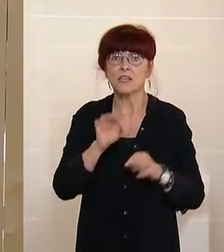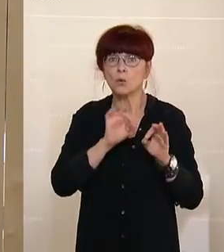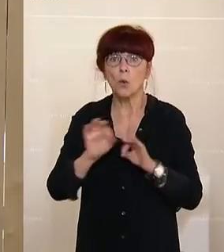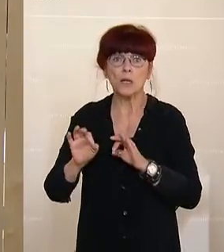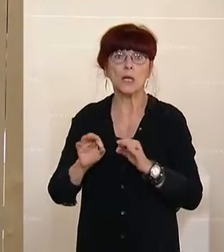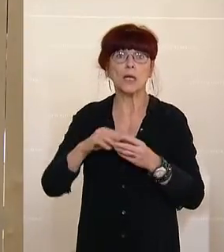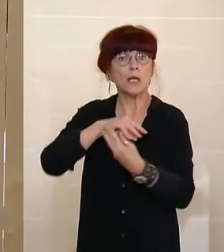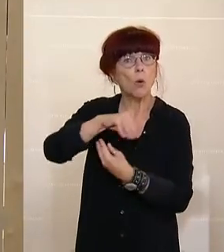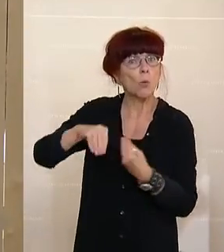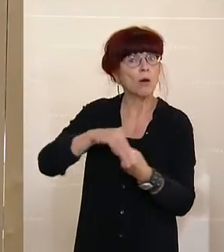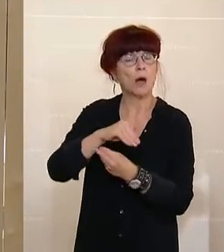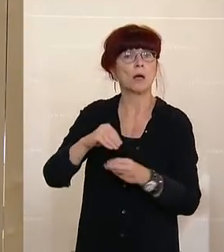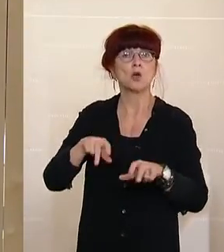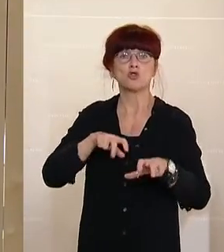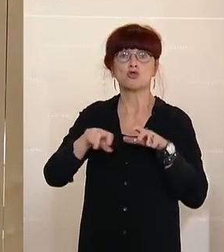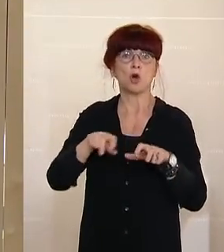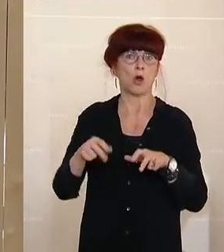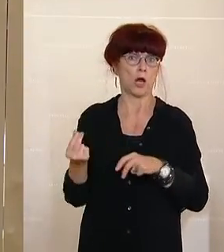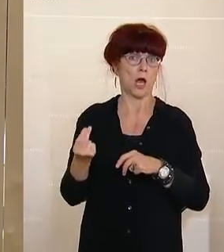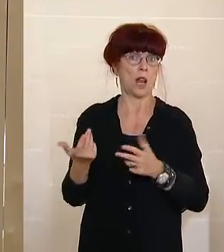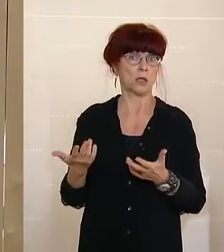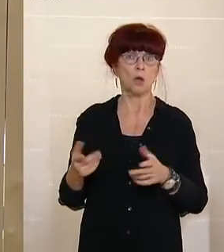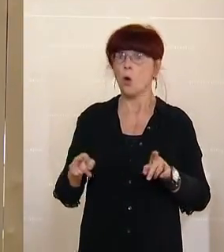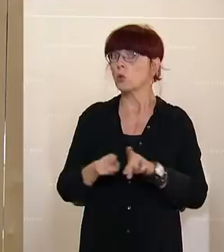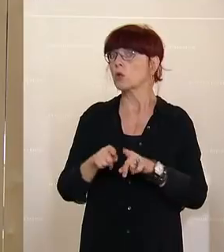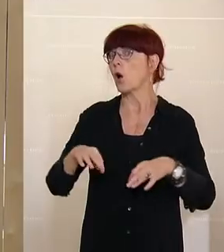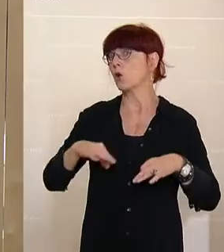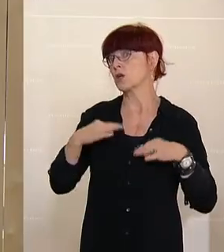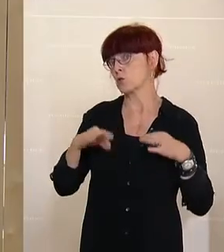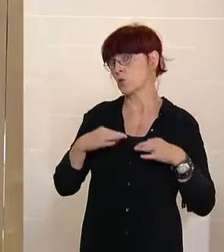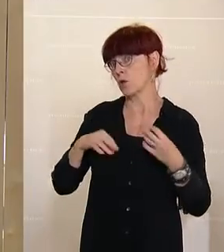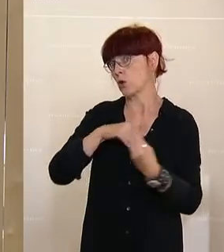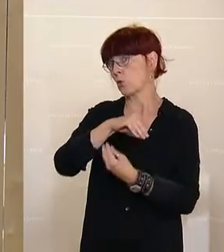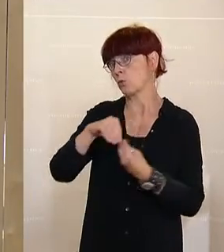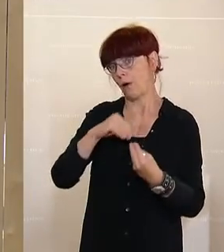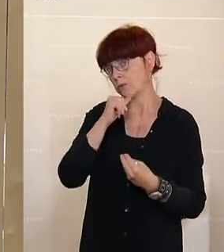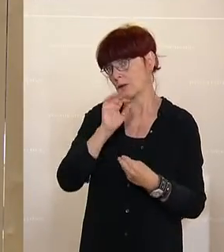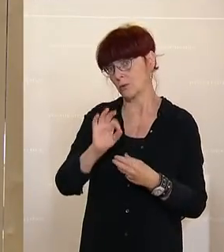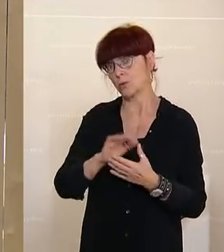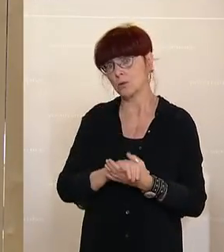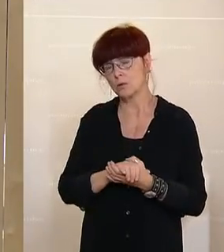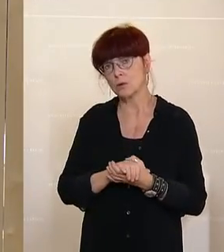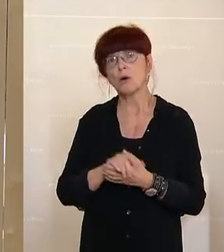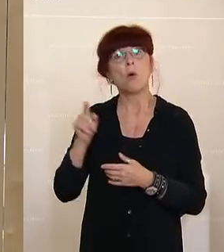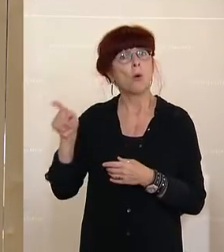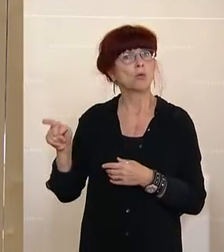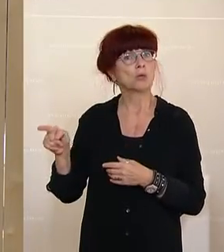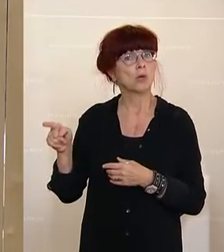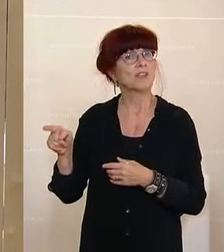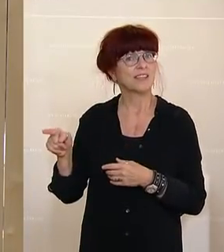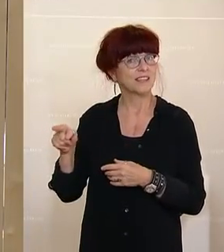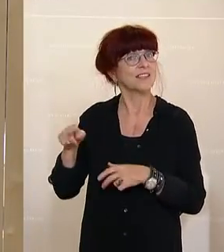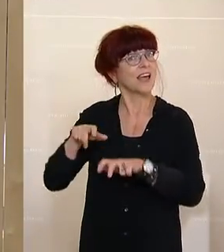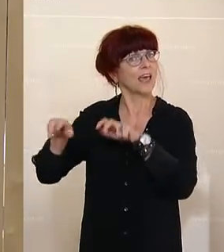das ist auch kein ordentlicher Umgang mit der Gesundheit. Und diese Verdächtigungen hätte sich die Regierung nicht